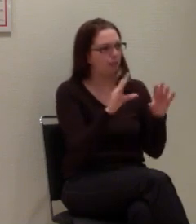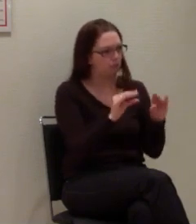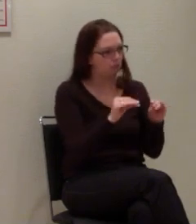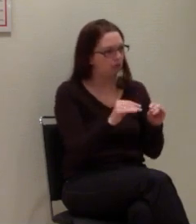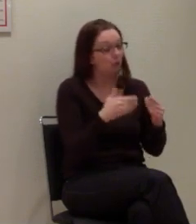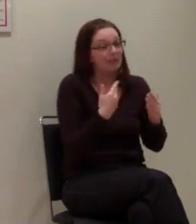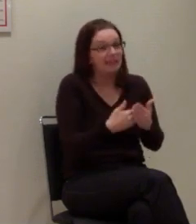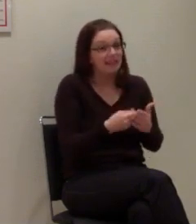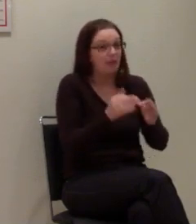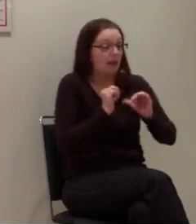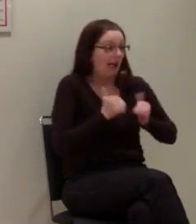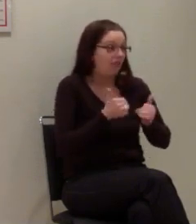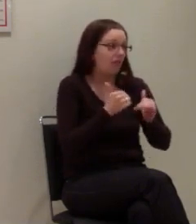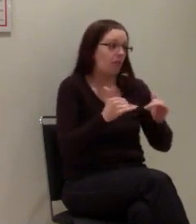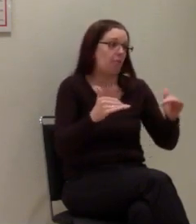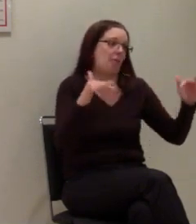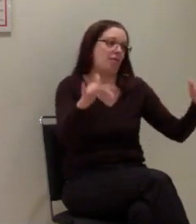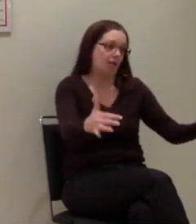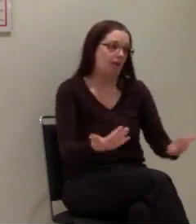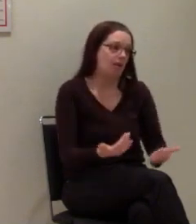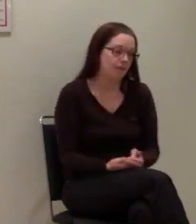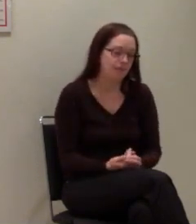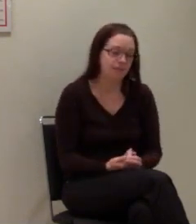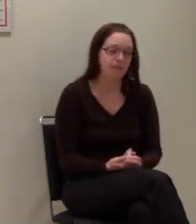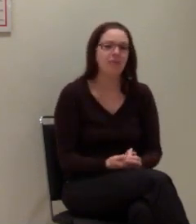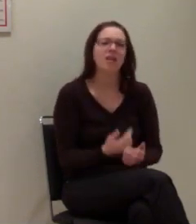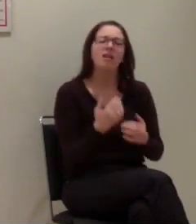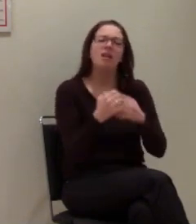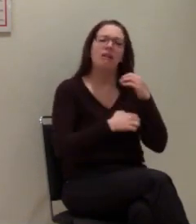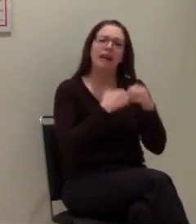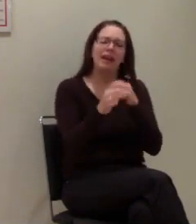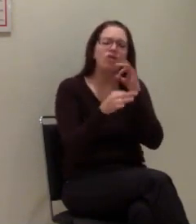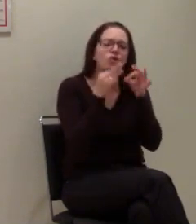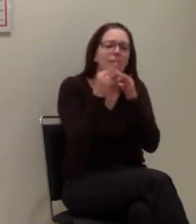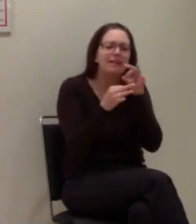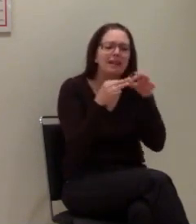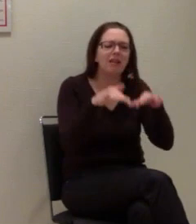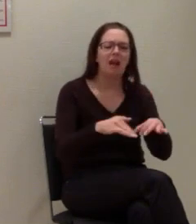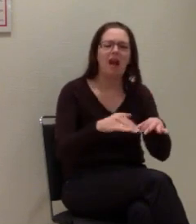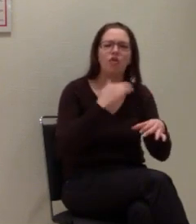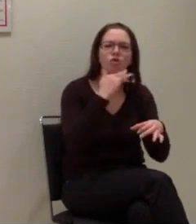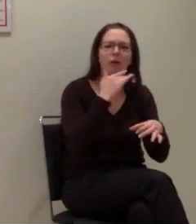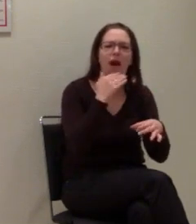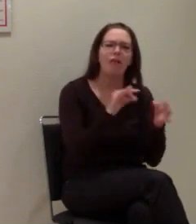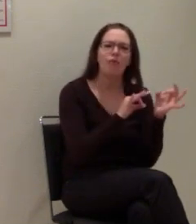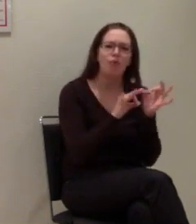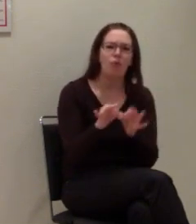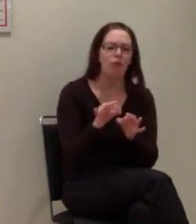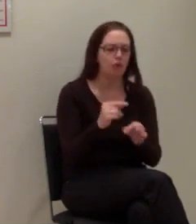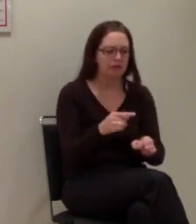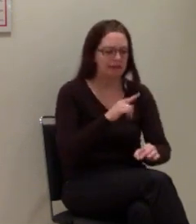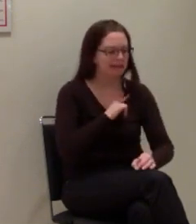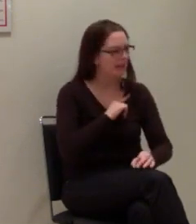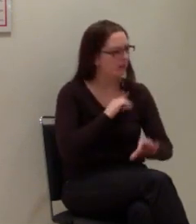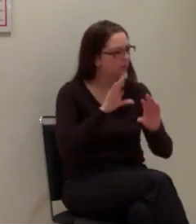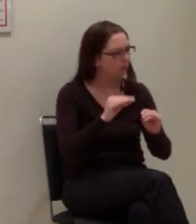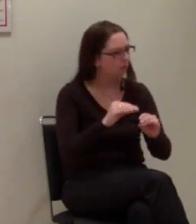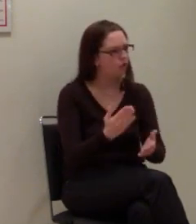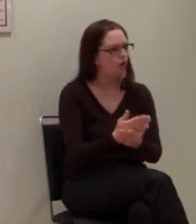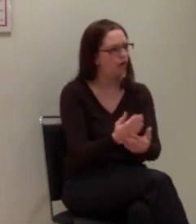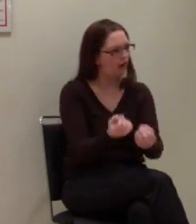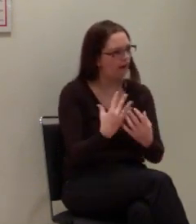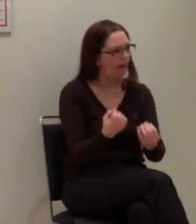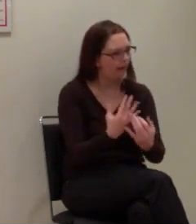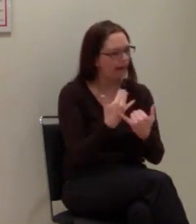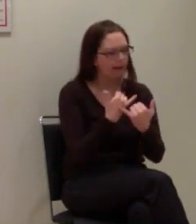immer weiter. Spezielle Geräte verfügen über eine Sprachausgabe und erklären Schritt für Schritt die richtige Anwendung. So